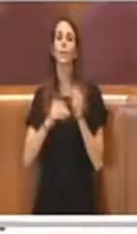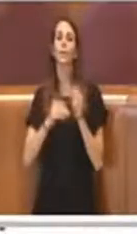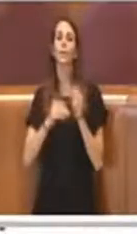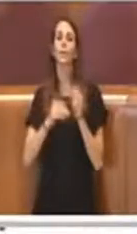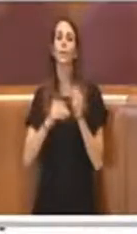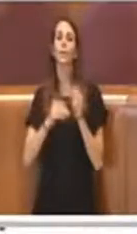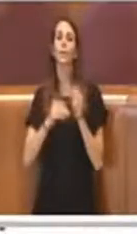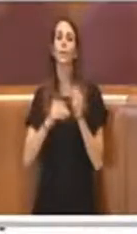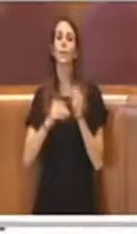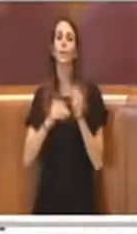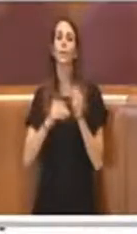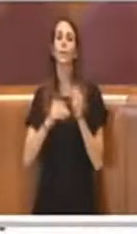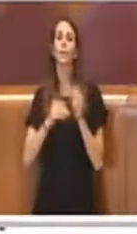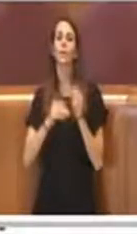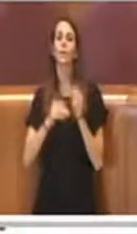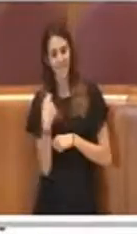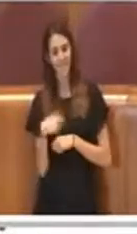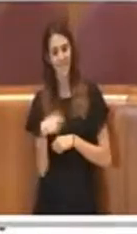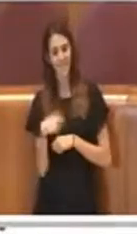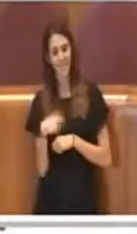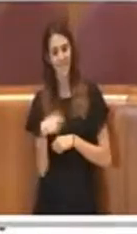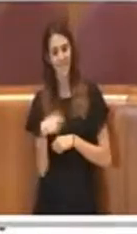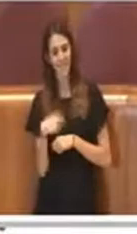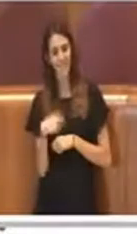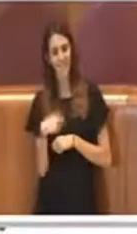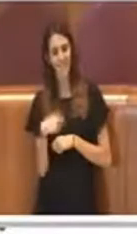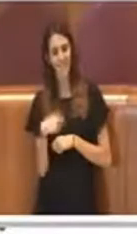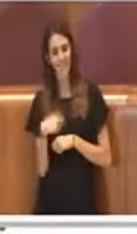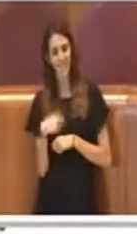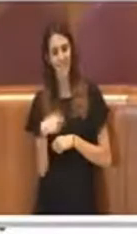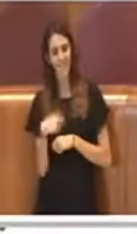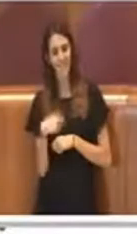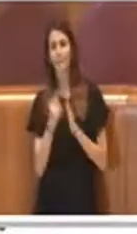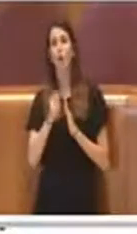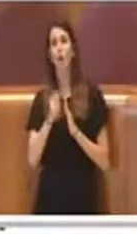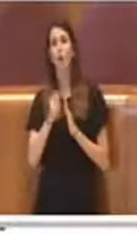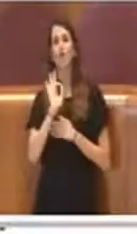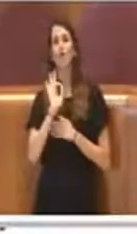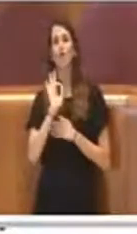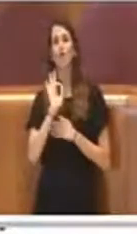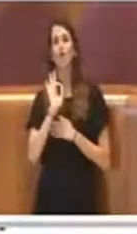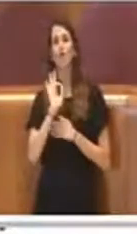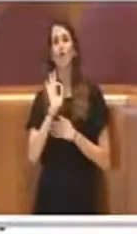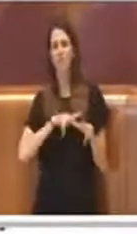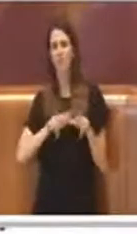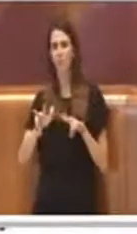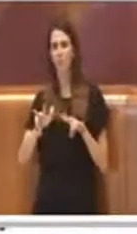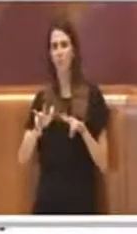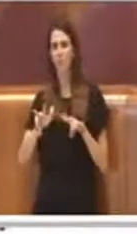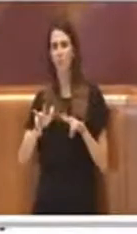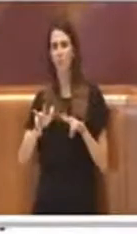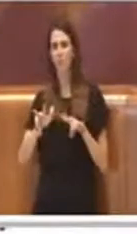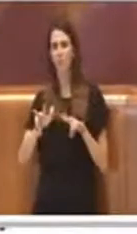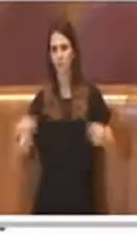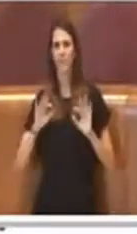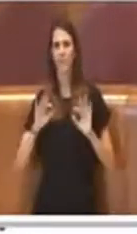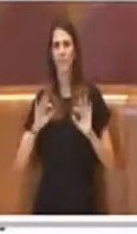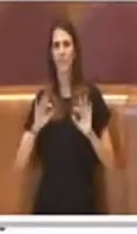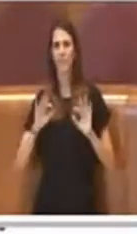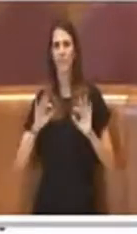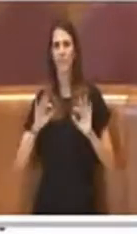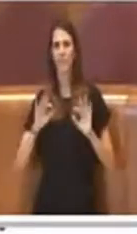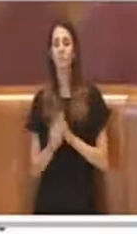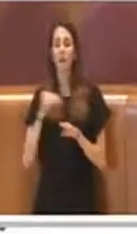Grazie Presidente, un altro emendamento a saldo zero per il municipio, non c'è da aggiungere altro,